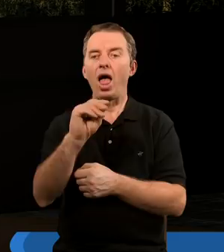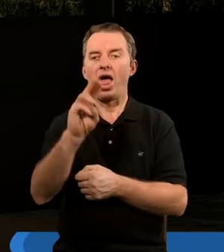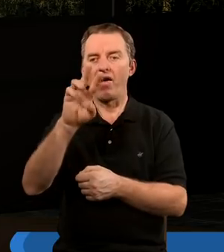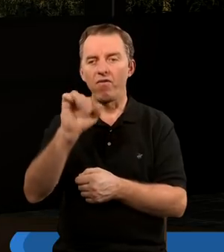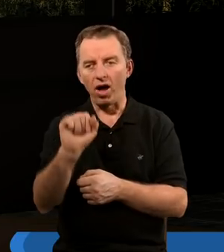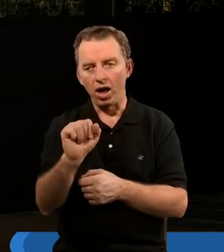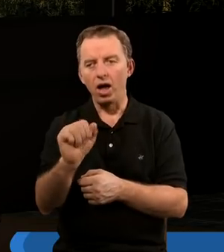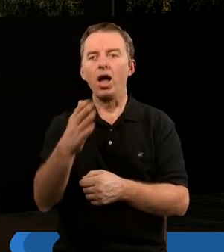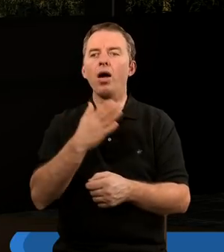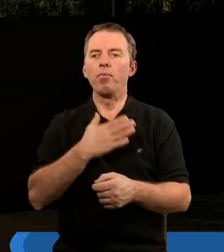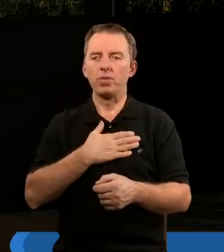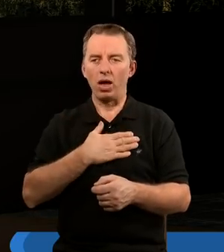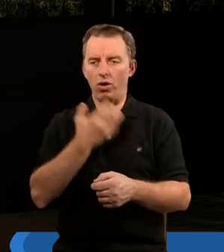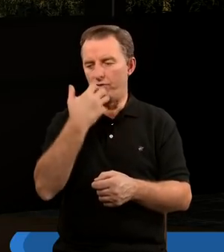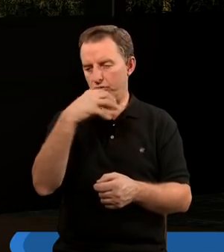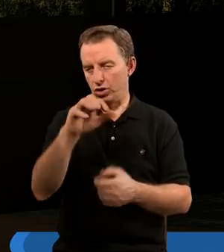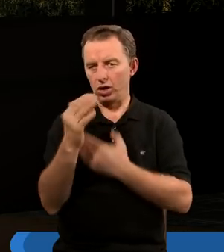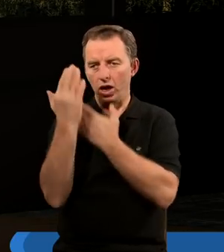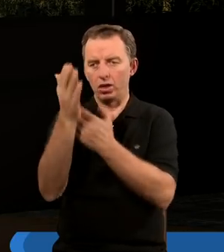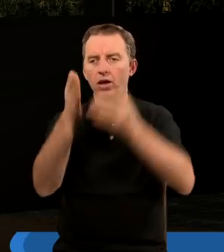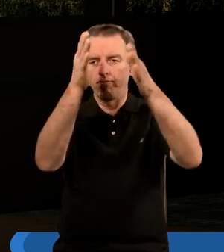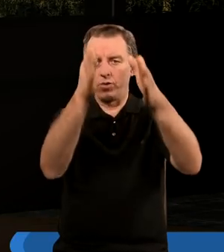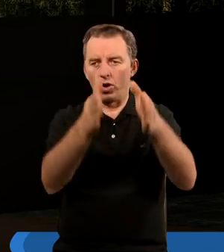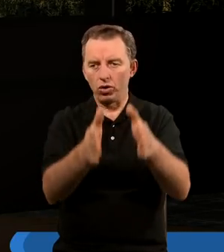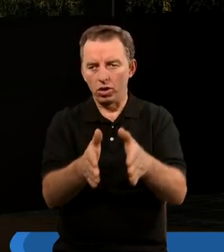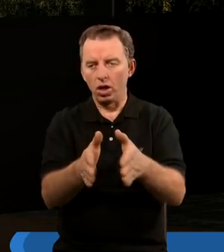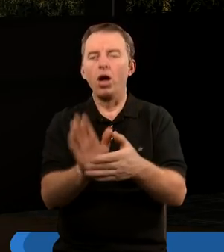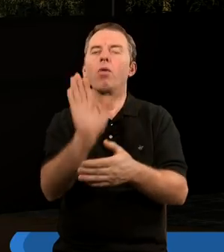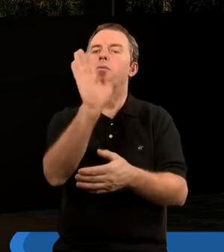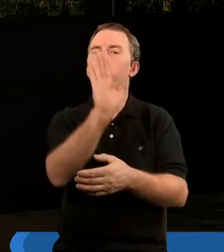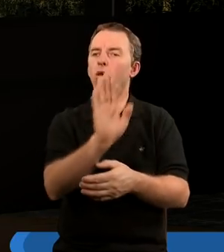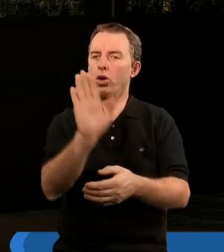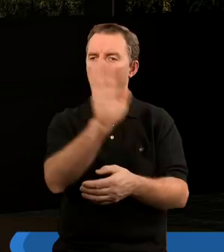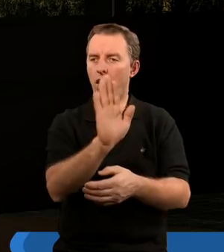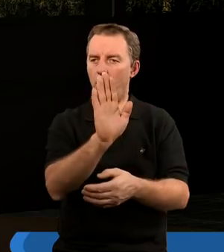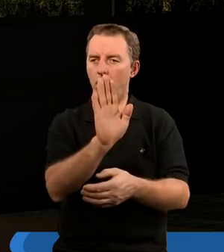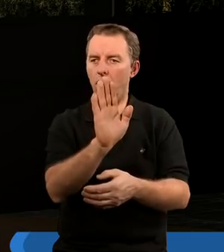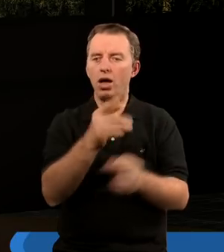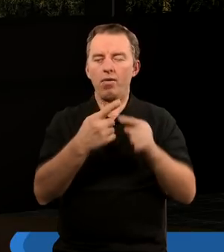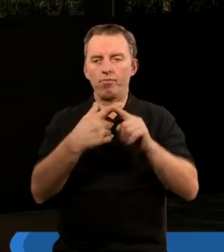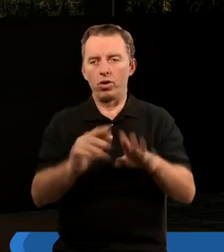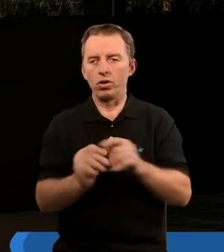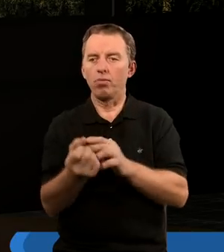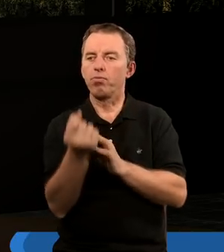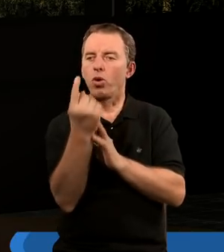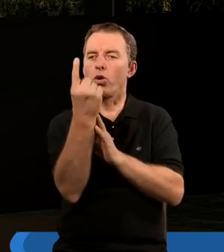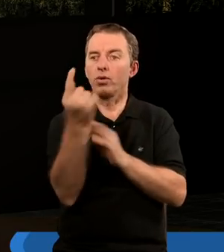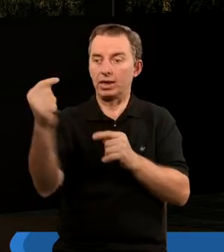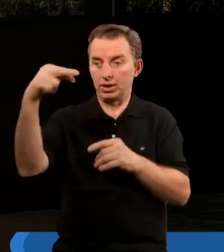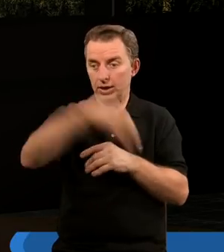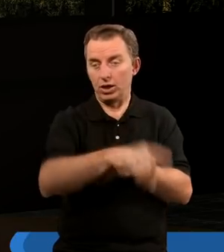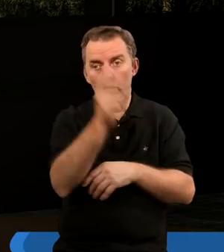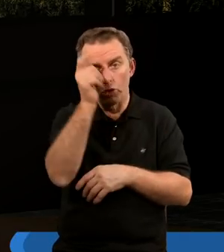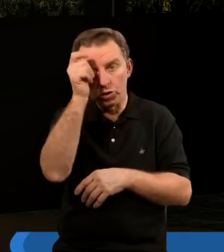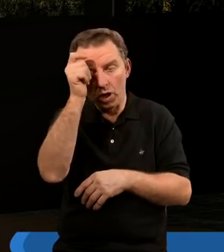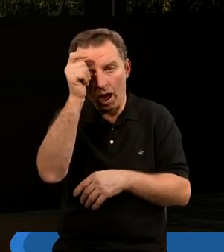Ewa miała wcześniej autorytet w postaci Pana Boga. A w momencie, kiedy pojawił się szatan,